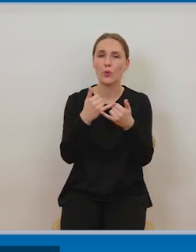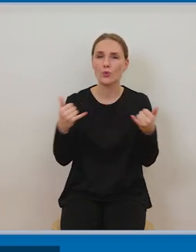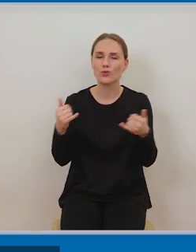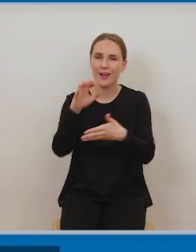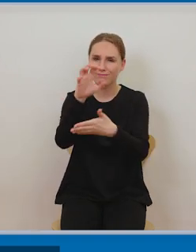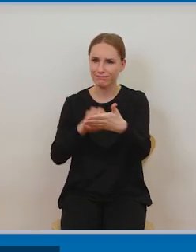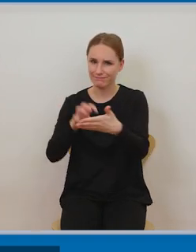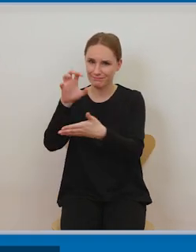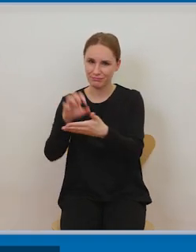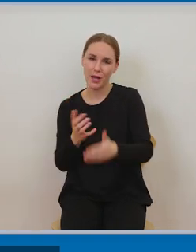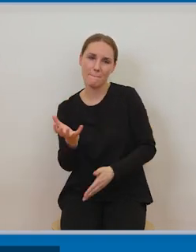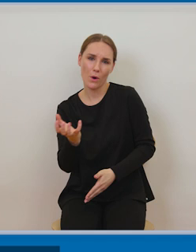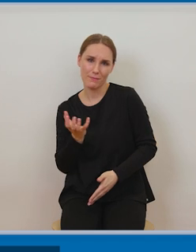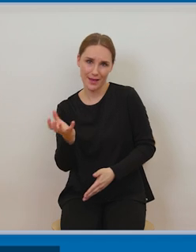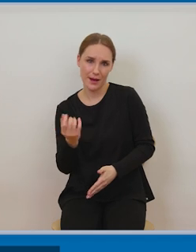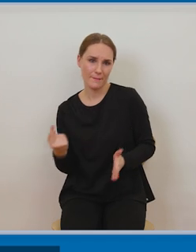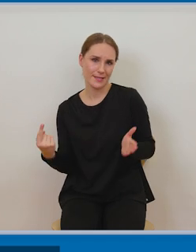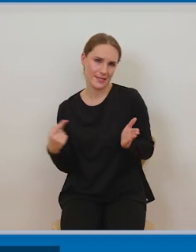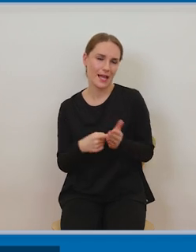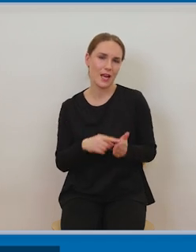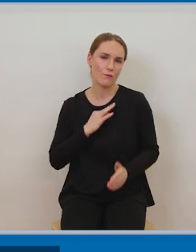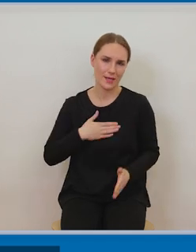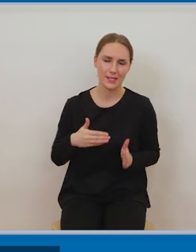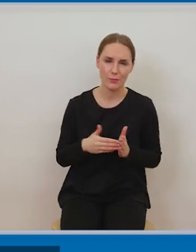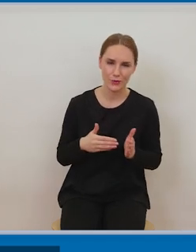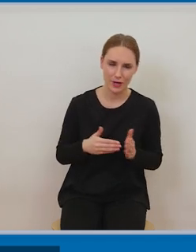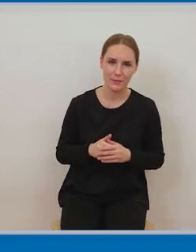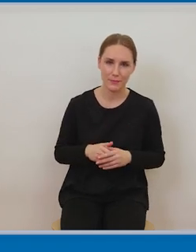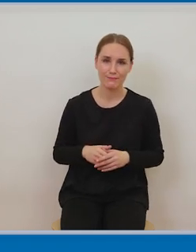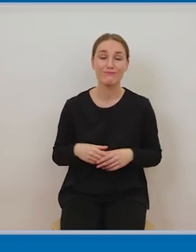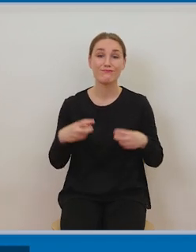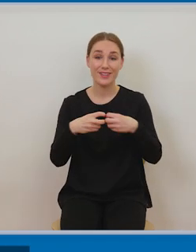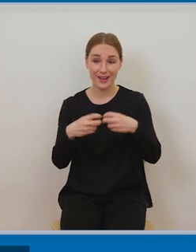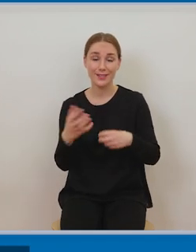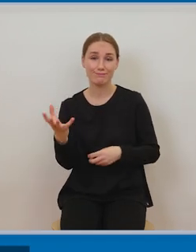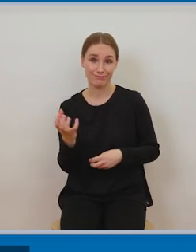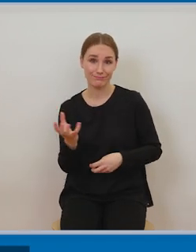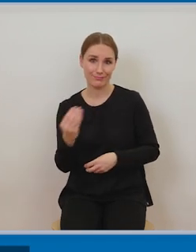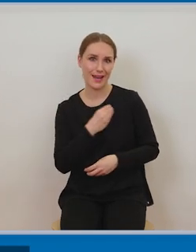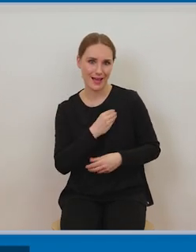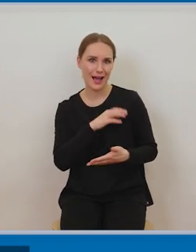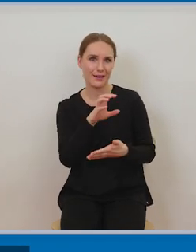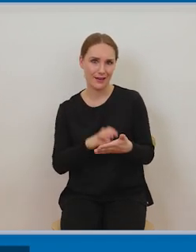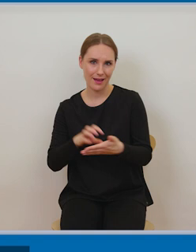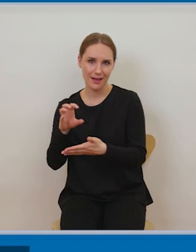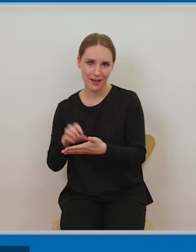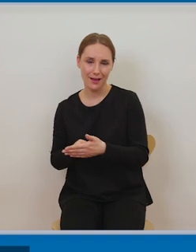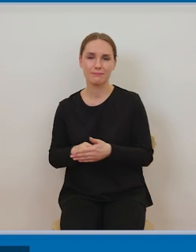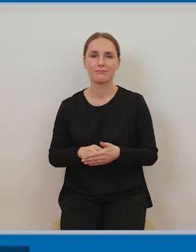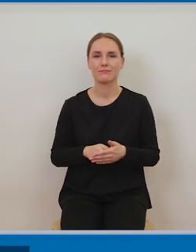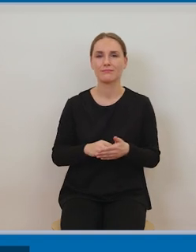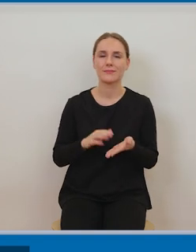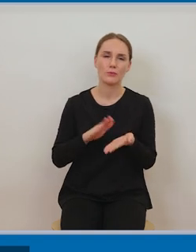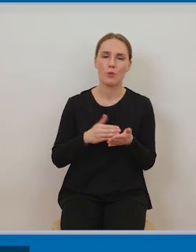skorzystać z jakichś treści są dopuszczalne kopiowanie materiałów różnego rodzaju